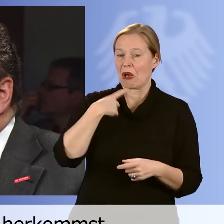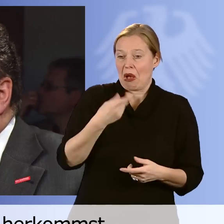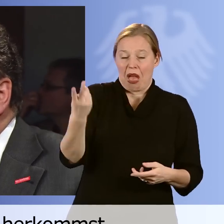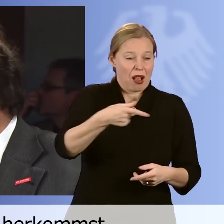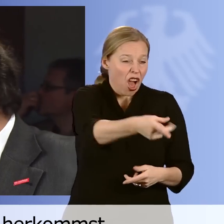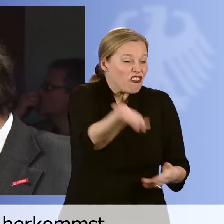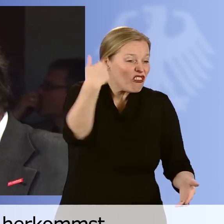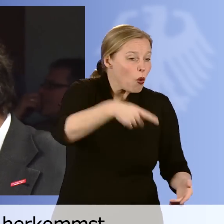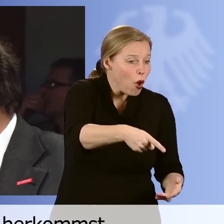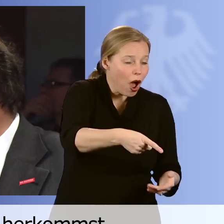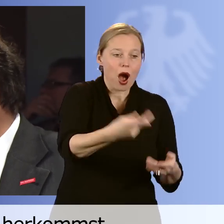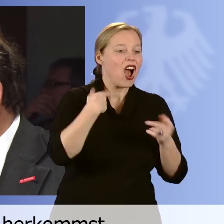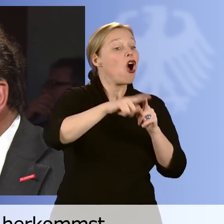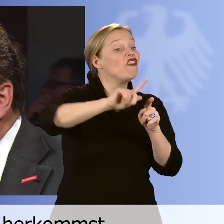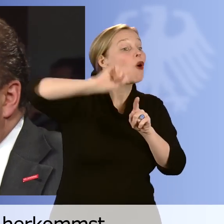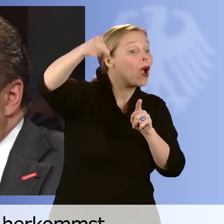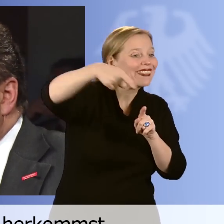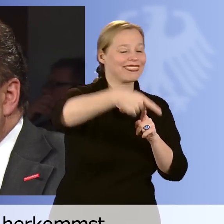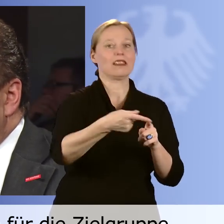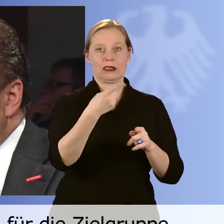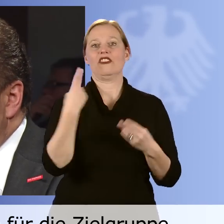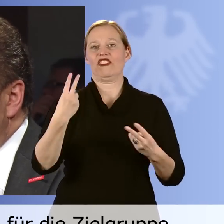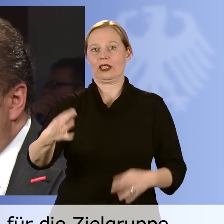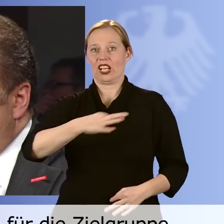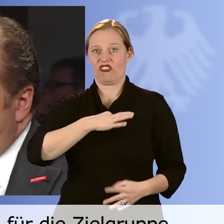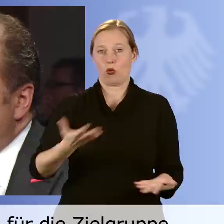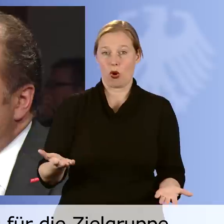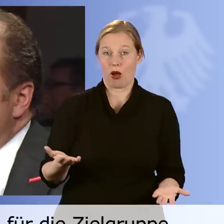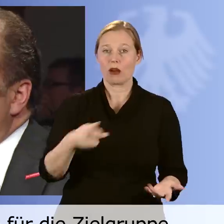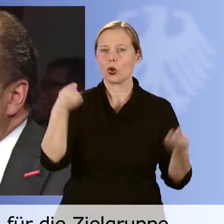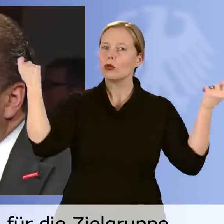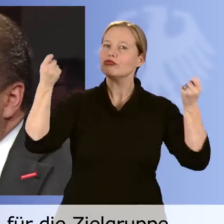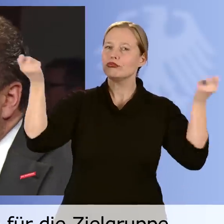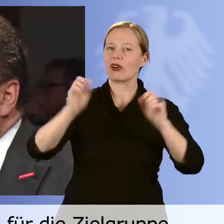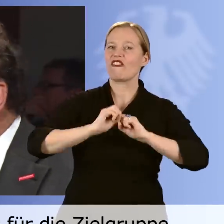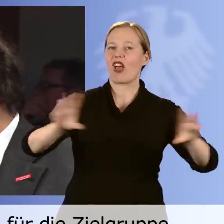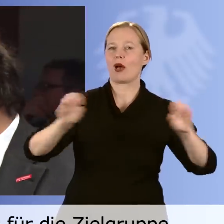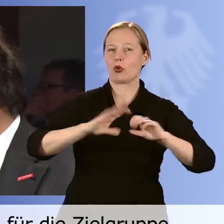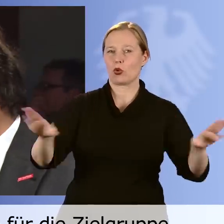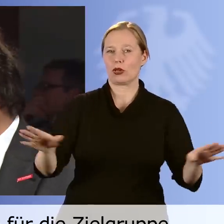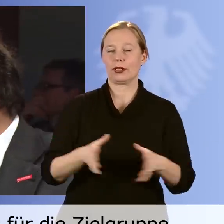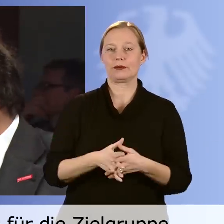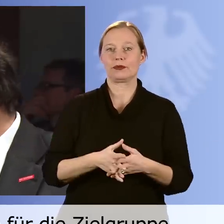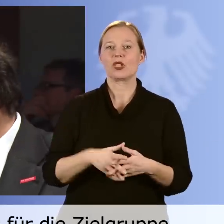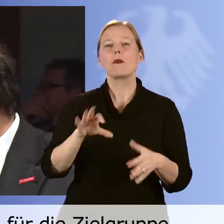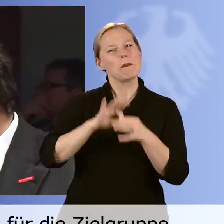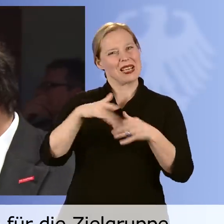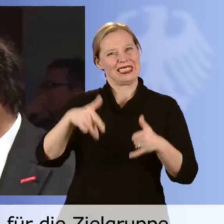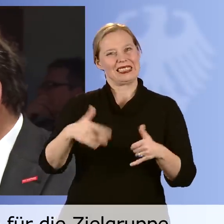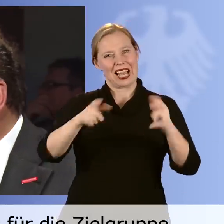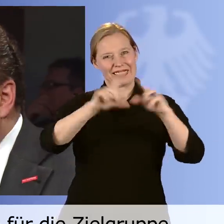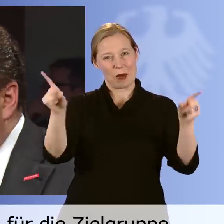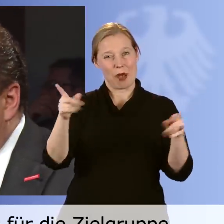herkommst, sondern wo du hin willst. Ich könnte mir jetzt vorstellen, um auch wirklich jetzt auf dieses Thema einzugehen, dass wir